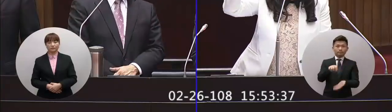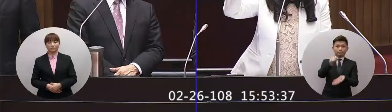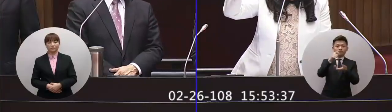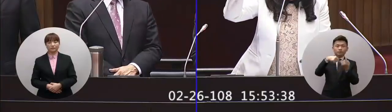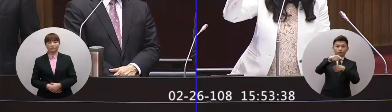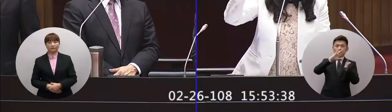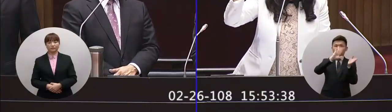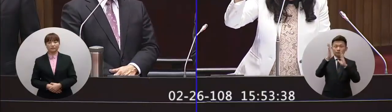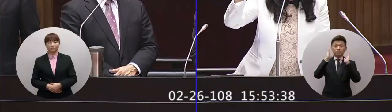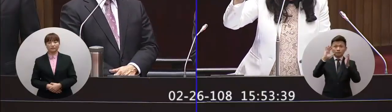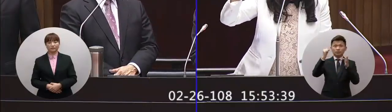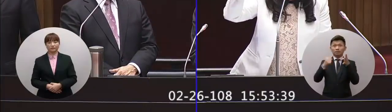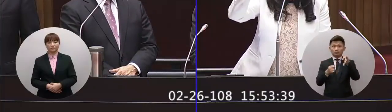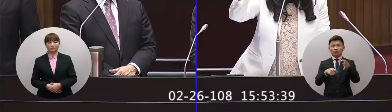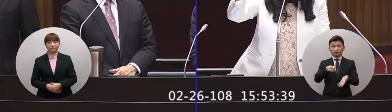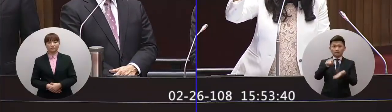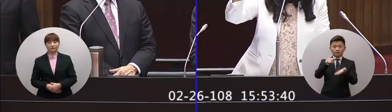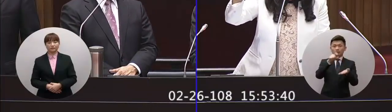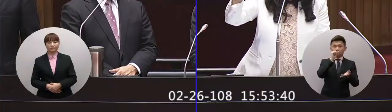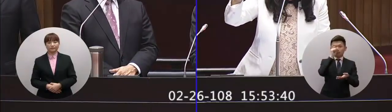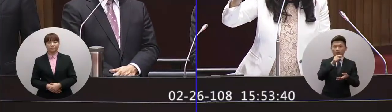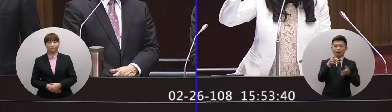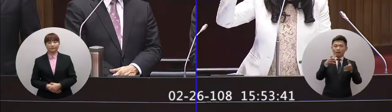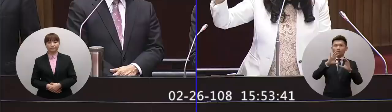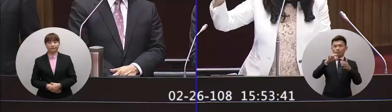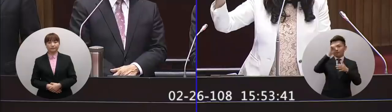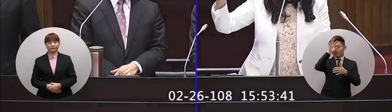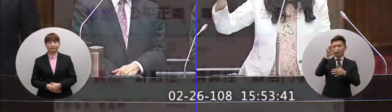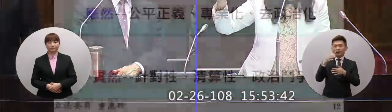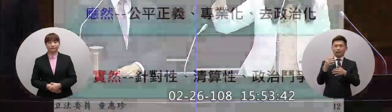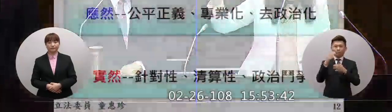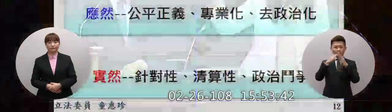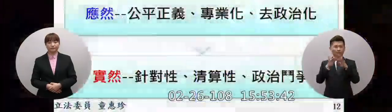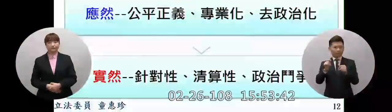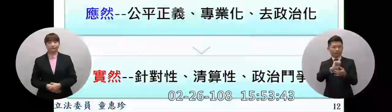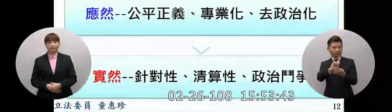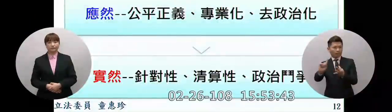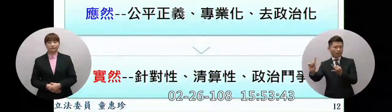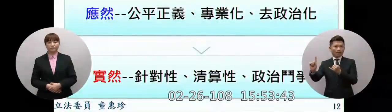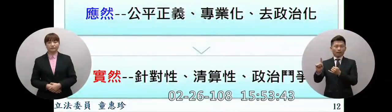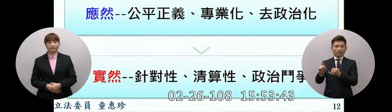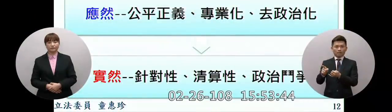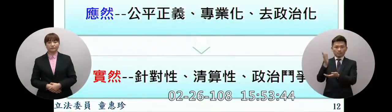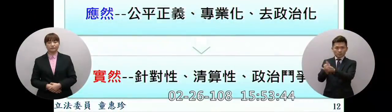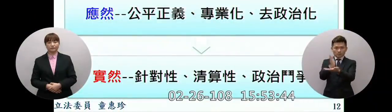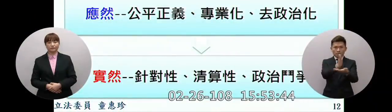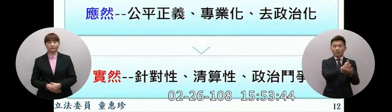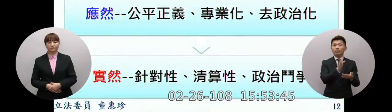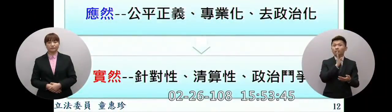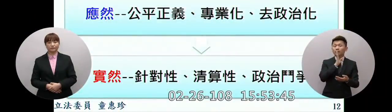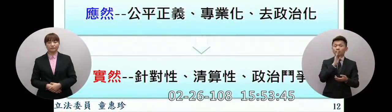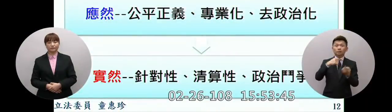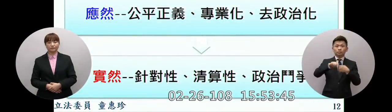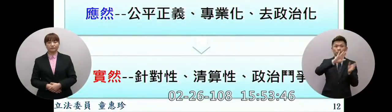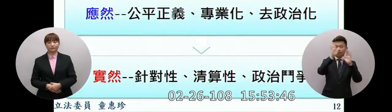她一連串獨斷獨行從清算國民黨的黨產到不當黨產委員會一路走來轉型正義是